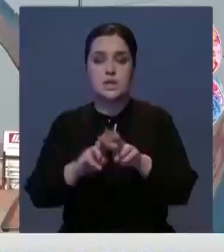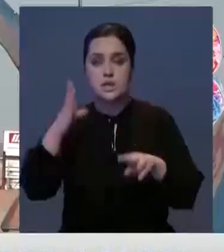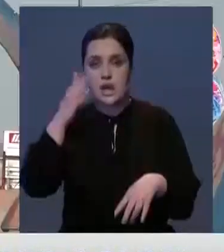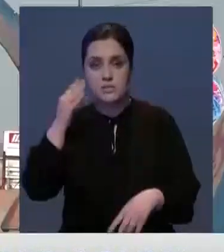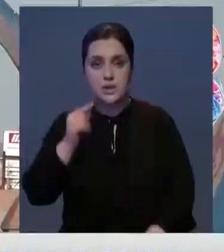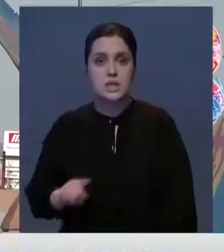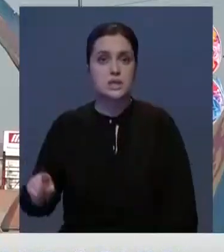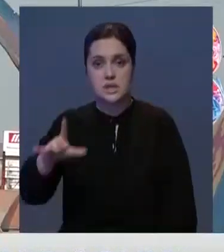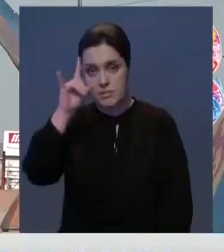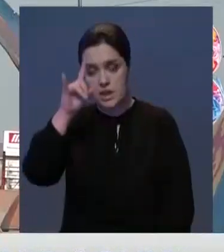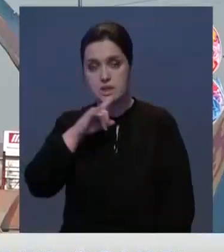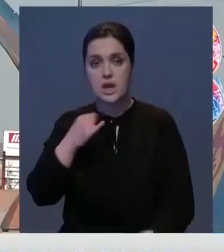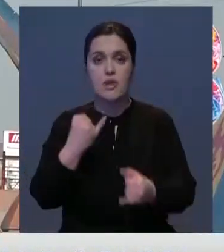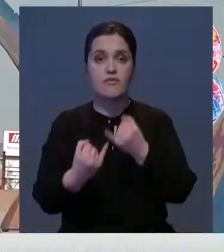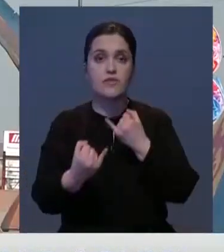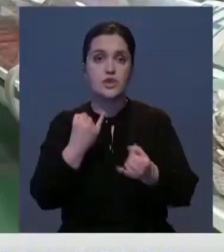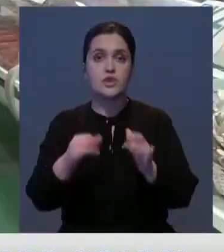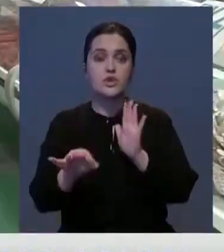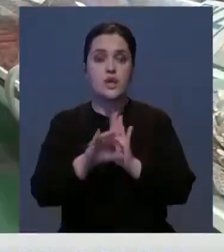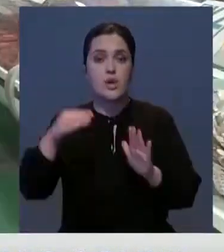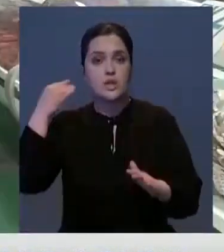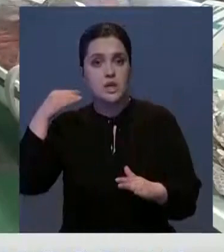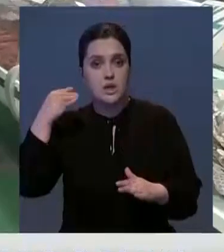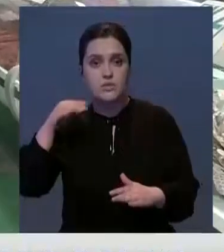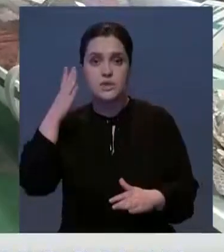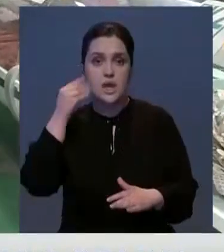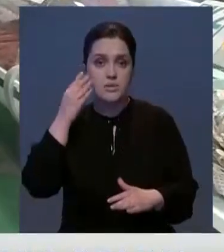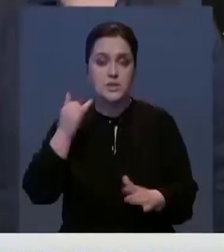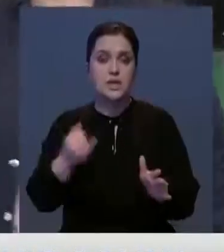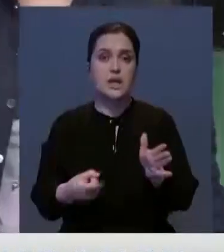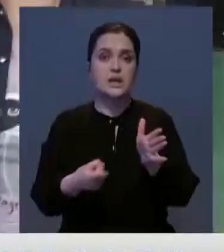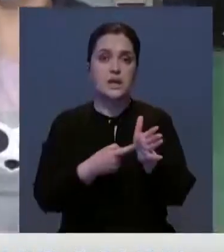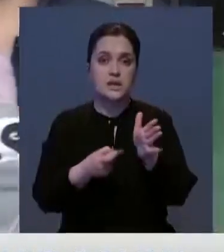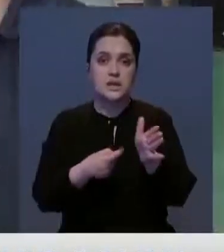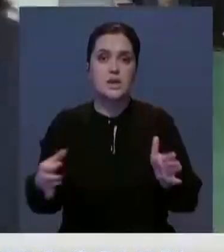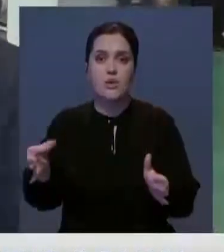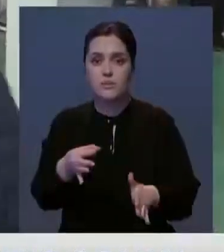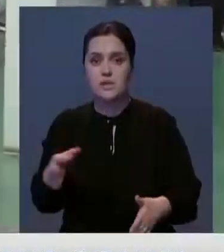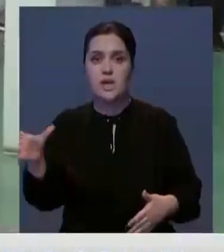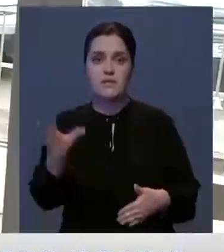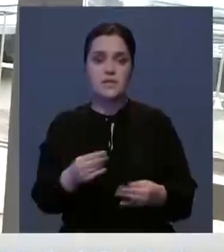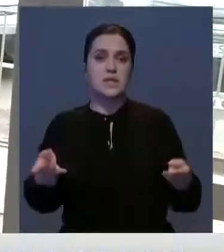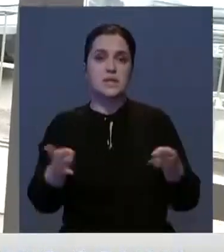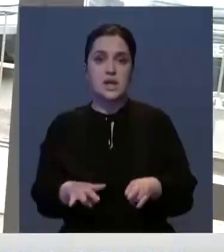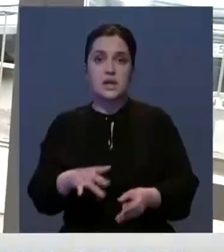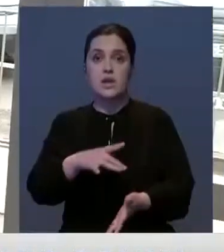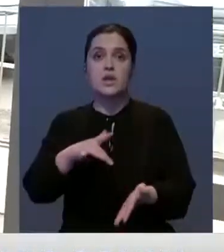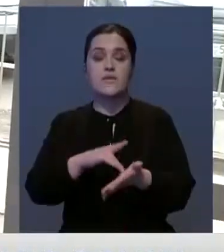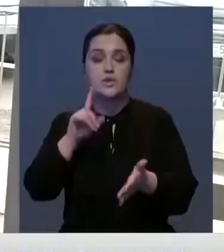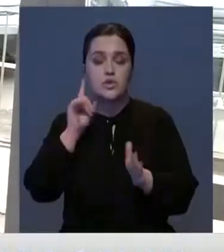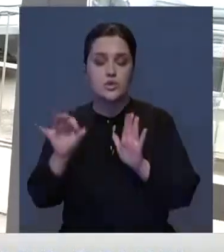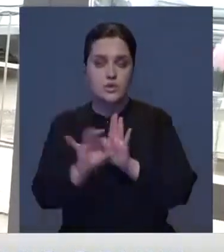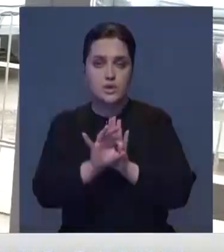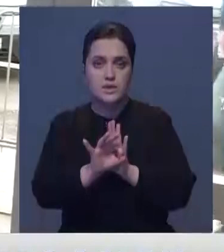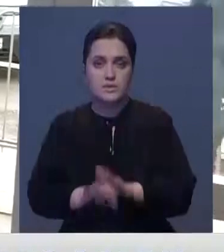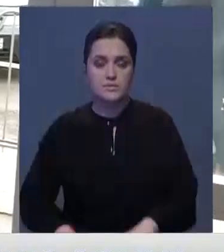столица Алматы и Западный Казахстан. В желтой находятся Актюбинская, Алматинская и Карагандинская области. Все остальные регионы в